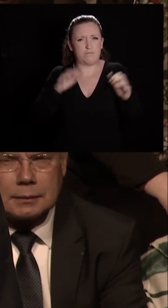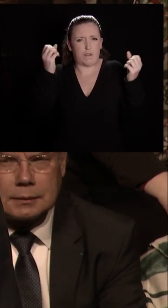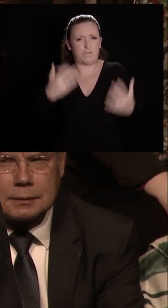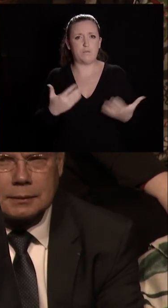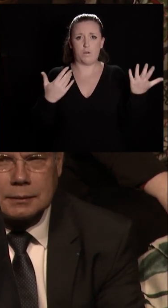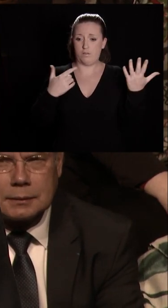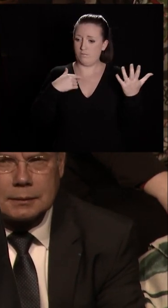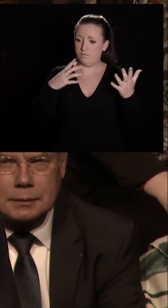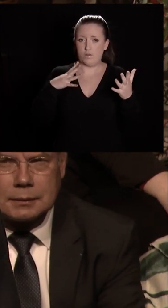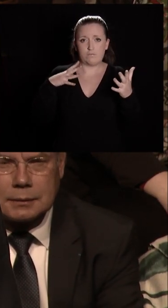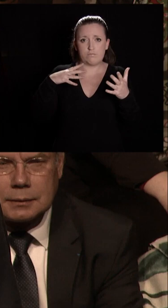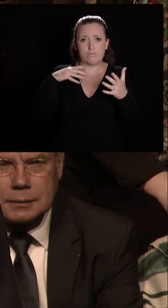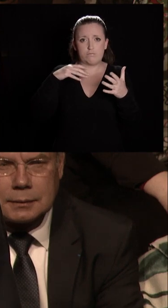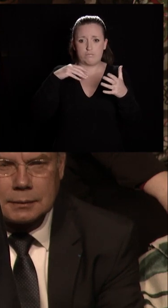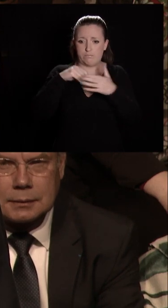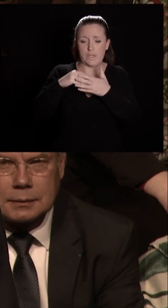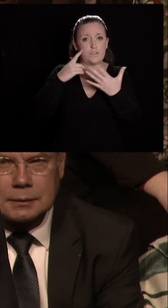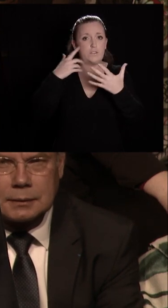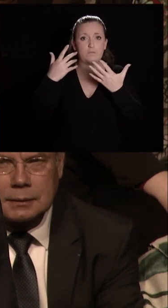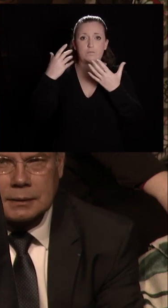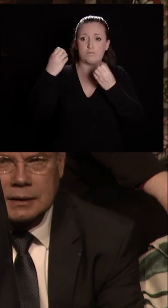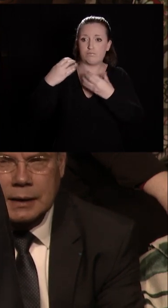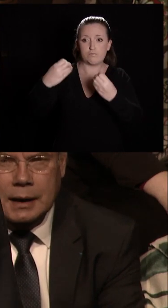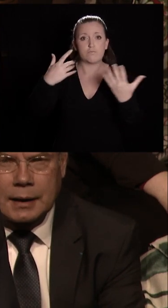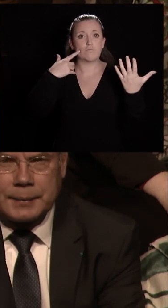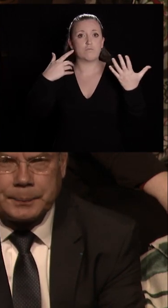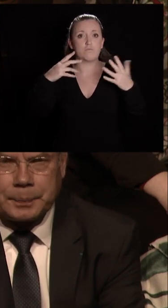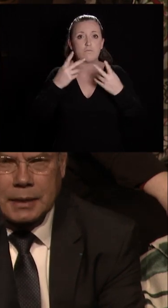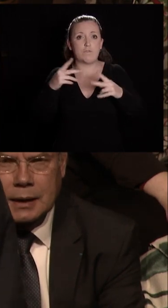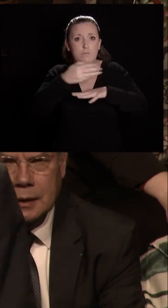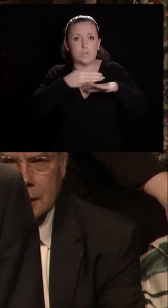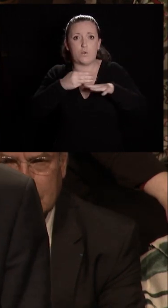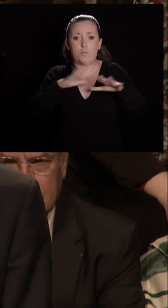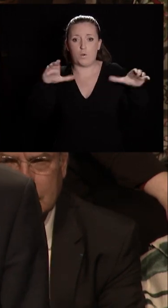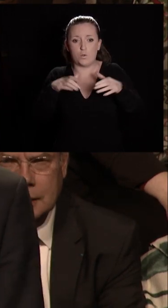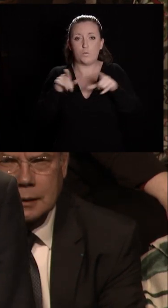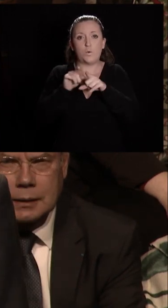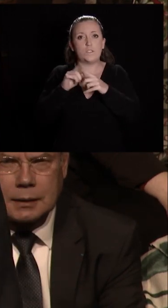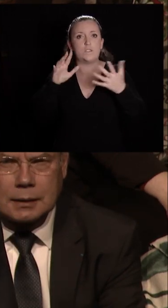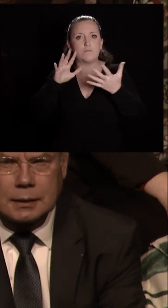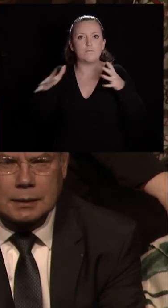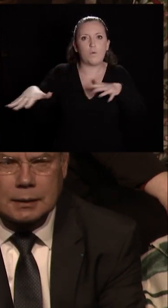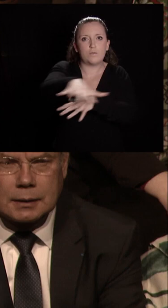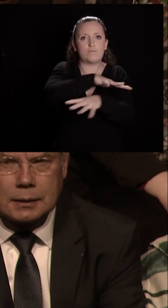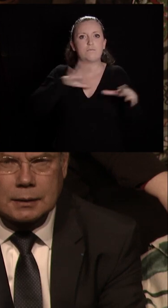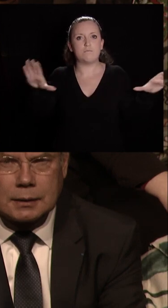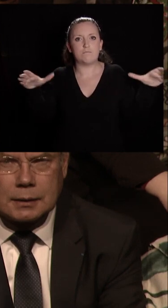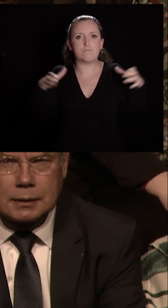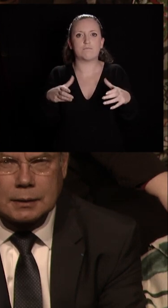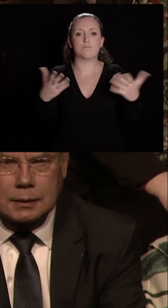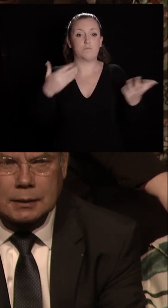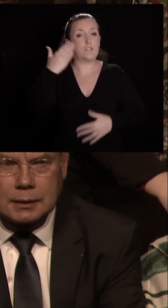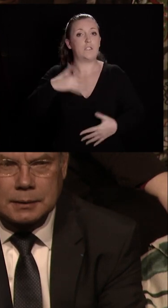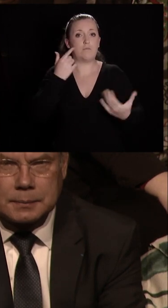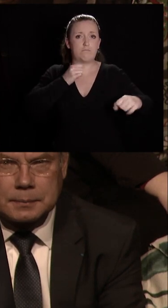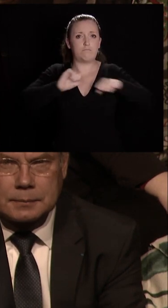participe du rendez-vous de la métropole avec elle-même et avec son entourage, ses forces vives. Nous savons que son dynamisme